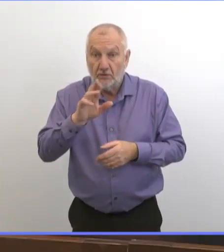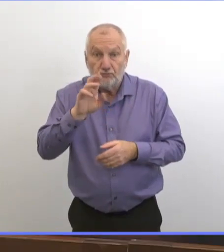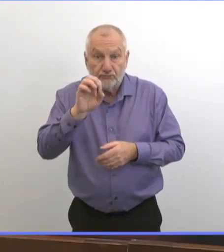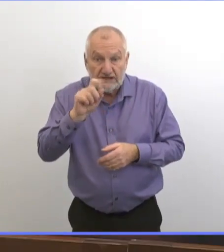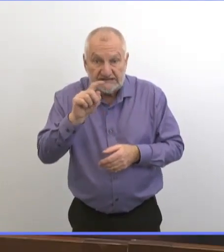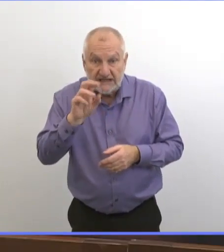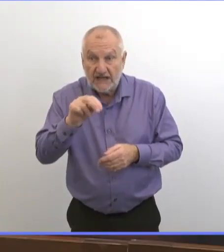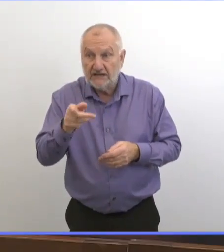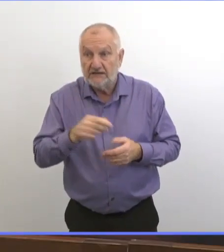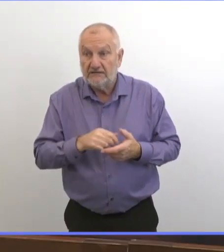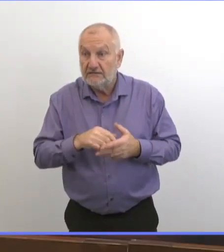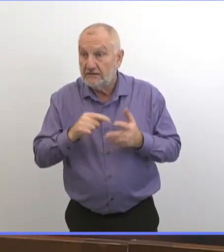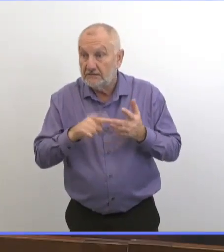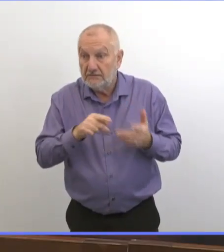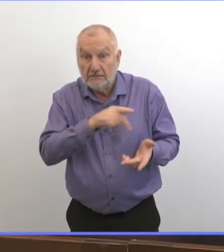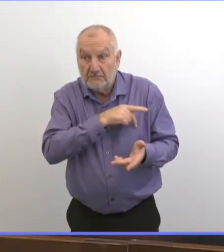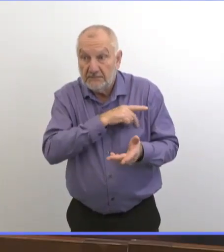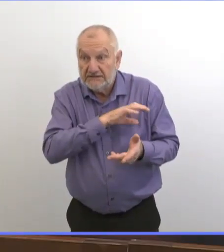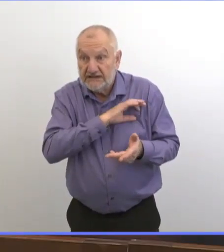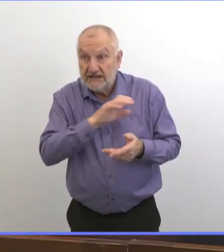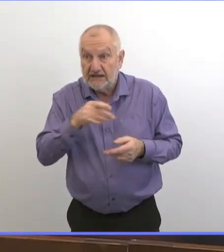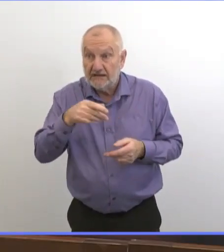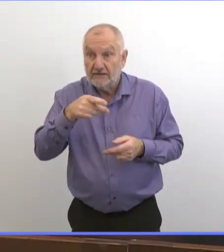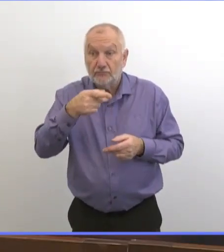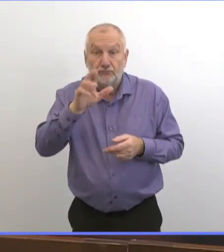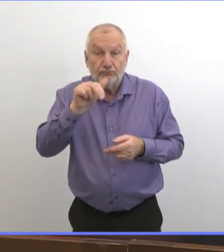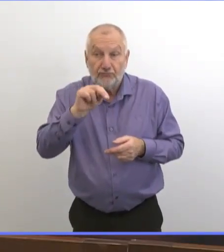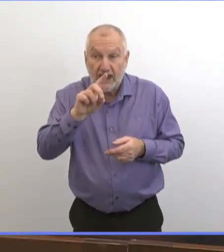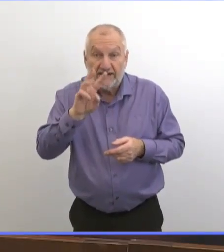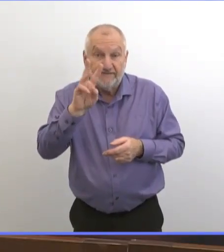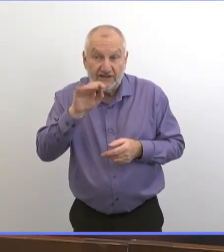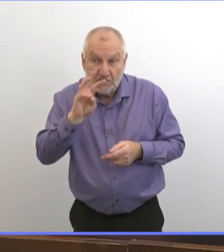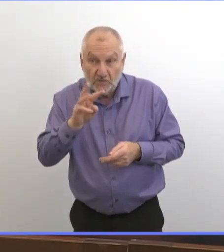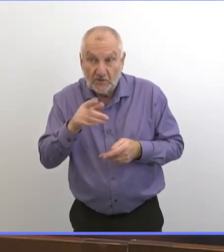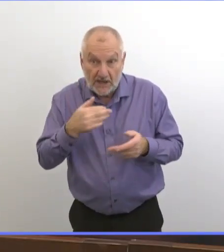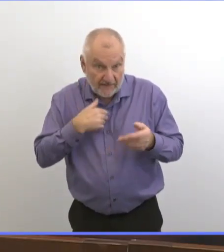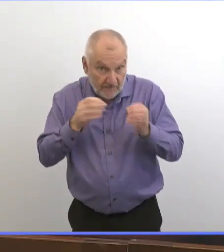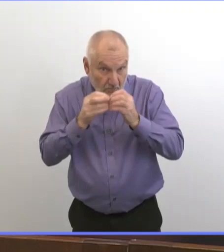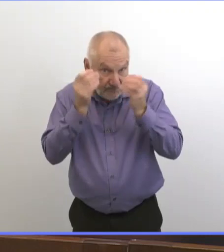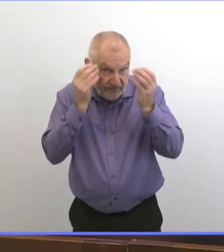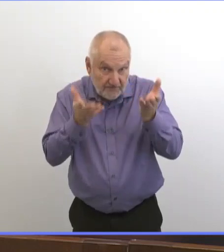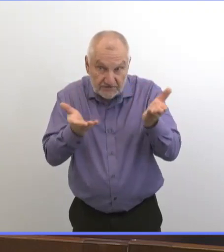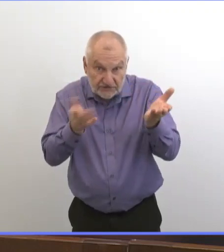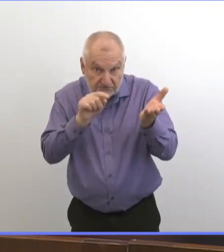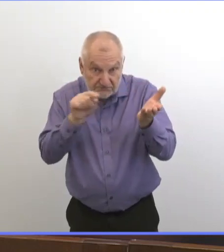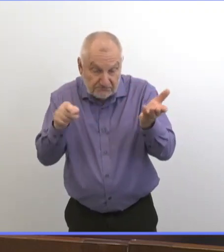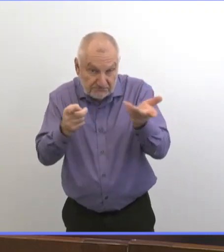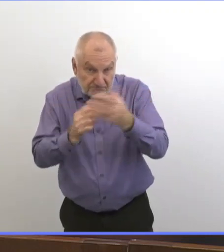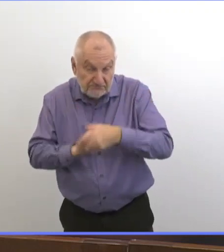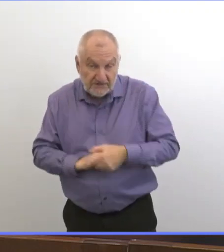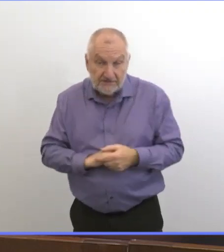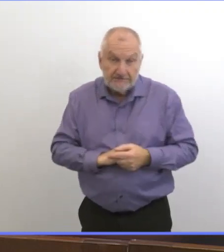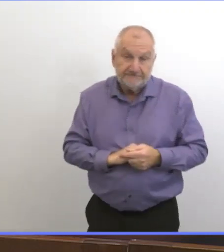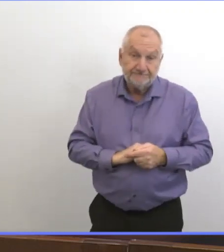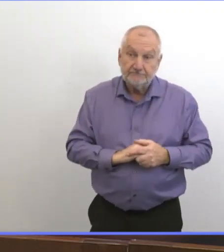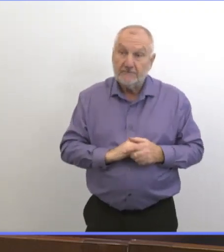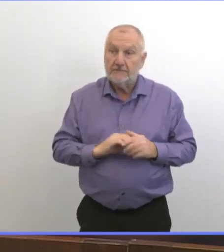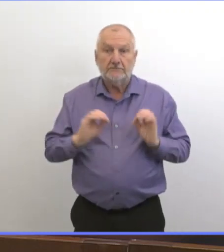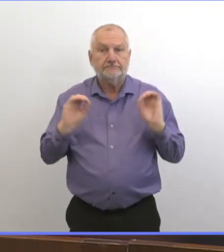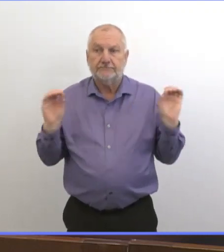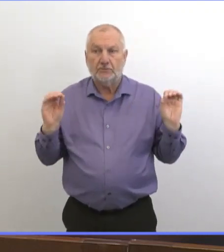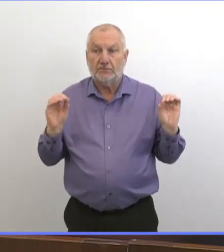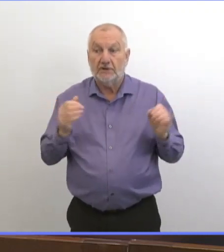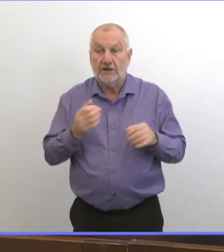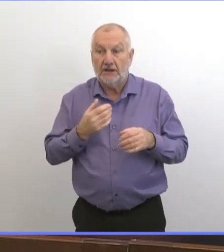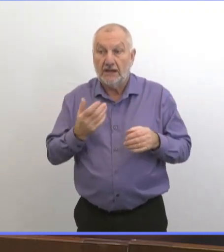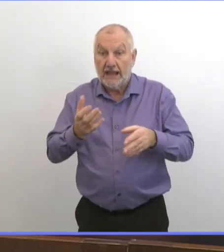soins personnels Fairview. Je n'ai pas beaucoup de détails. Je peux en trouver. Je sais que pour